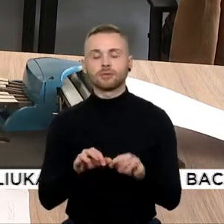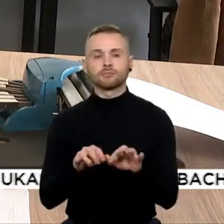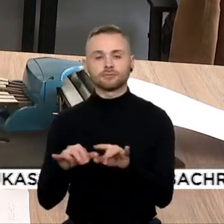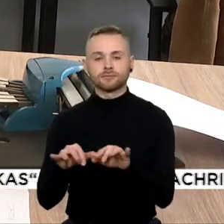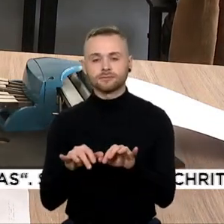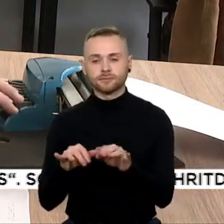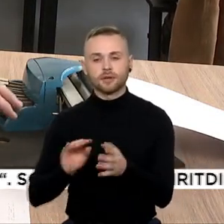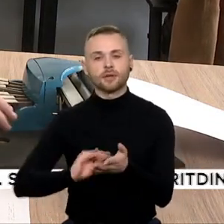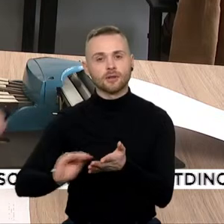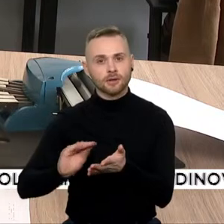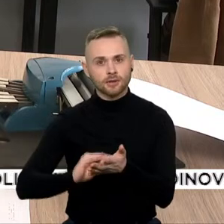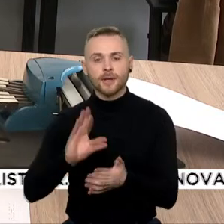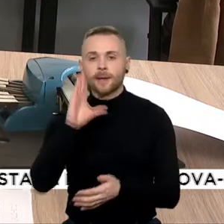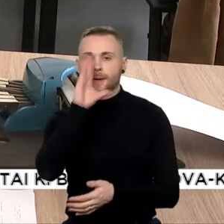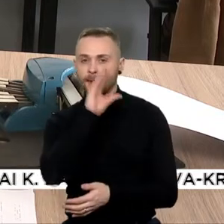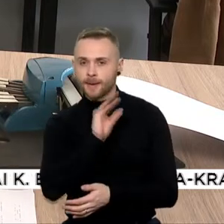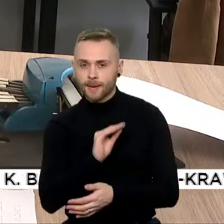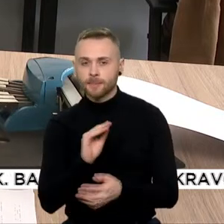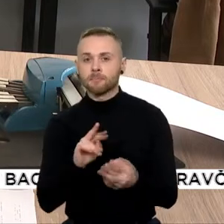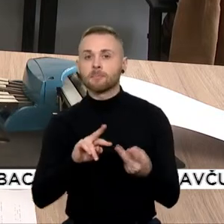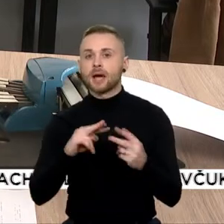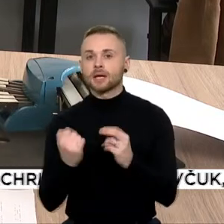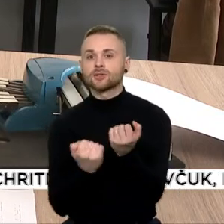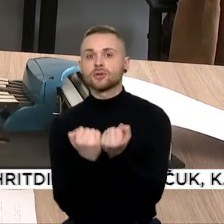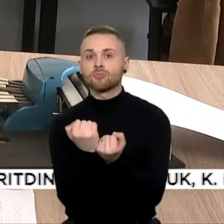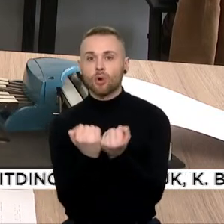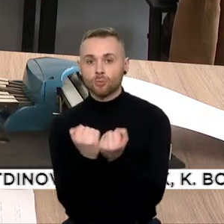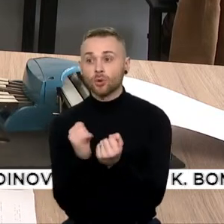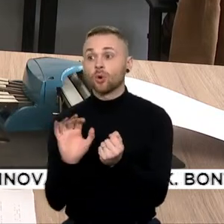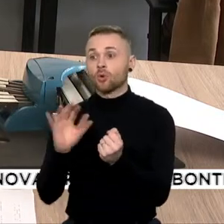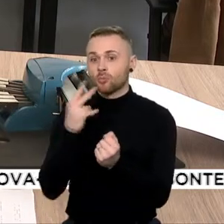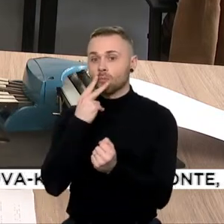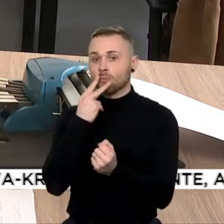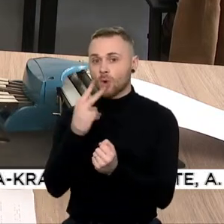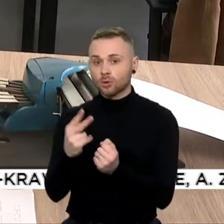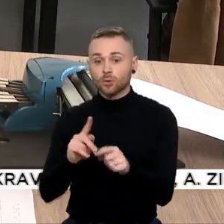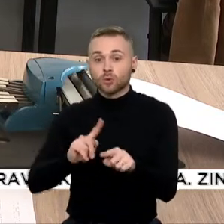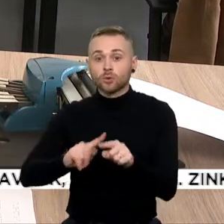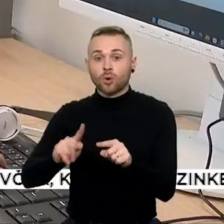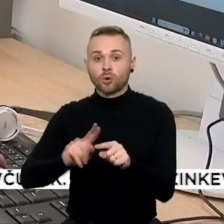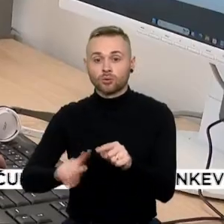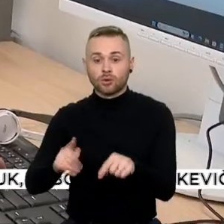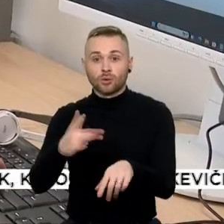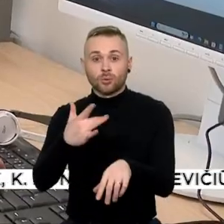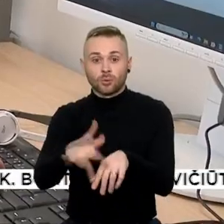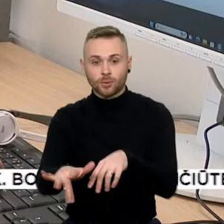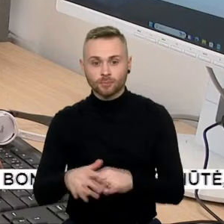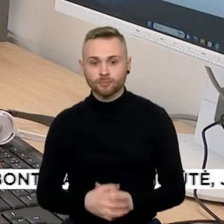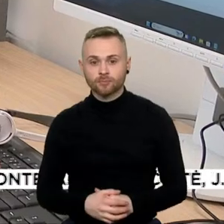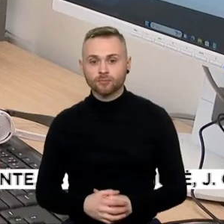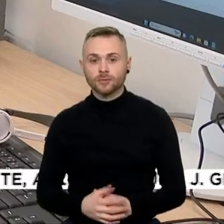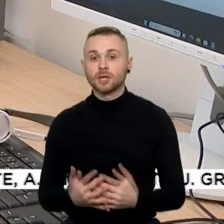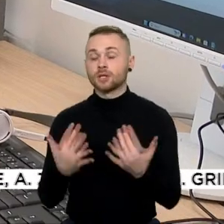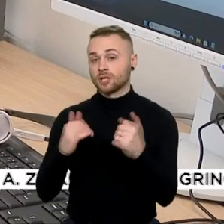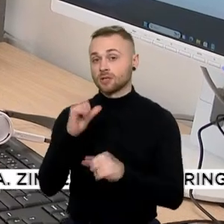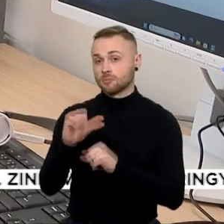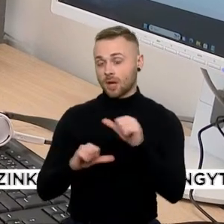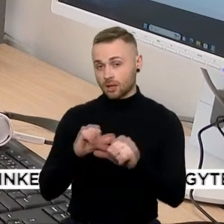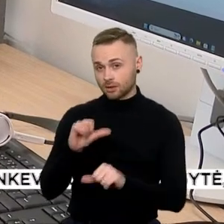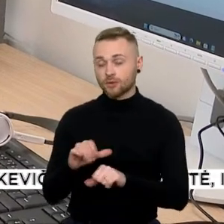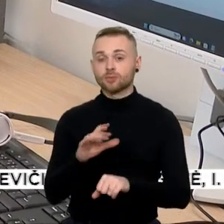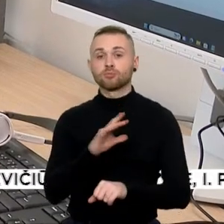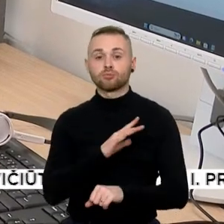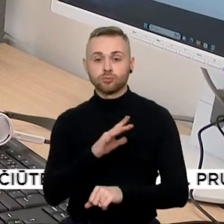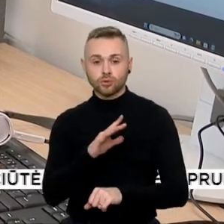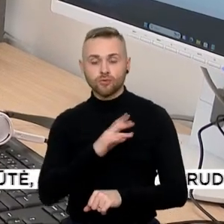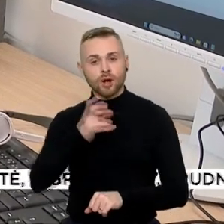spėti pasikeisti popieriaus lapą, kai jau artėjom į pabaigą. Šiemet, kaip tik pasirodė, labai iš